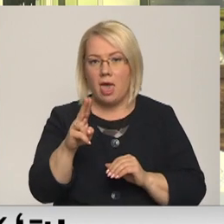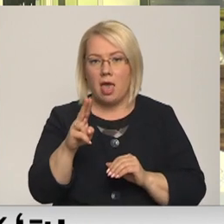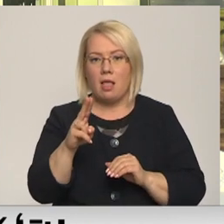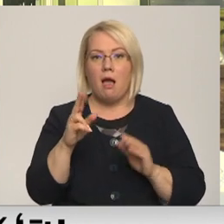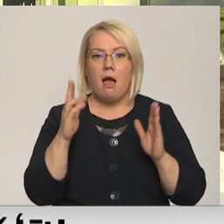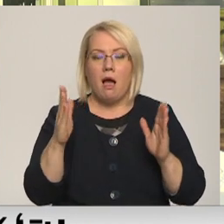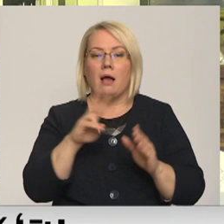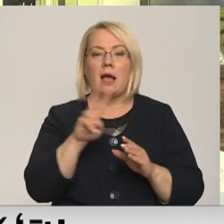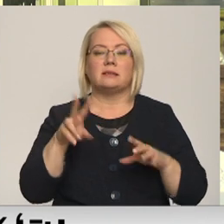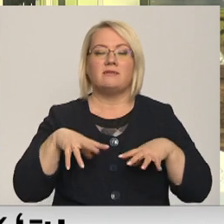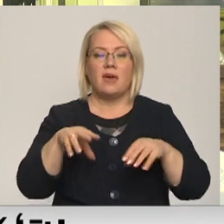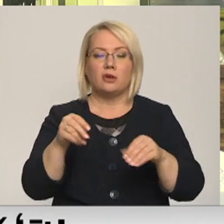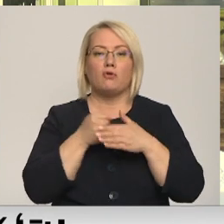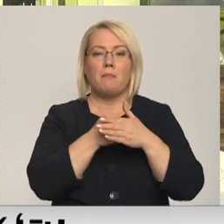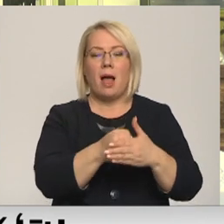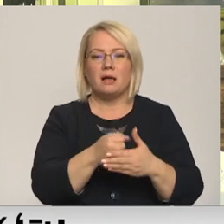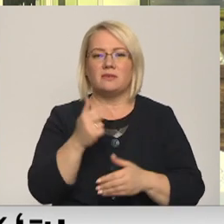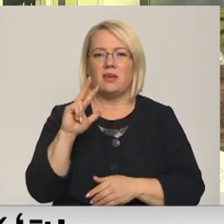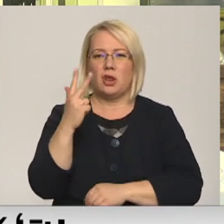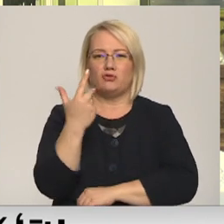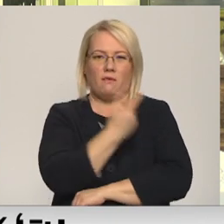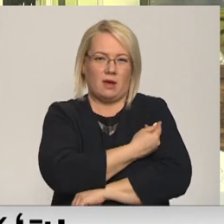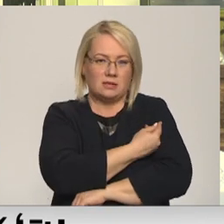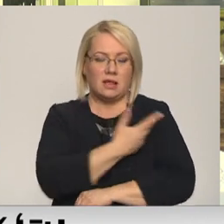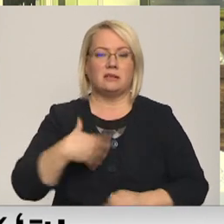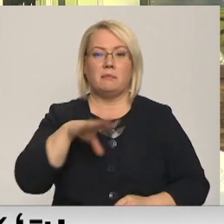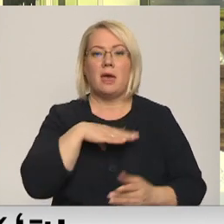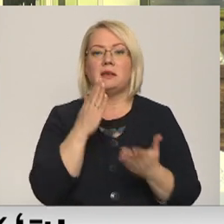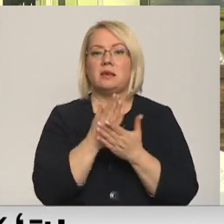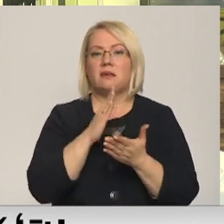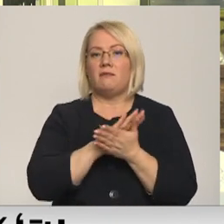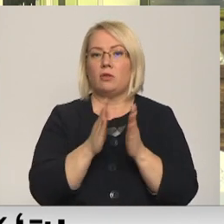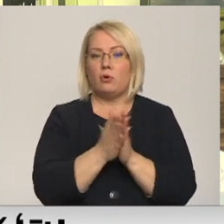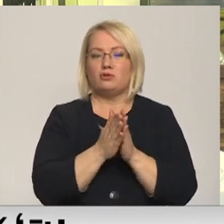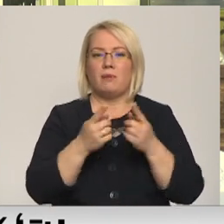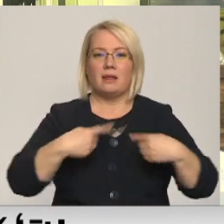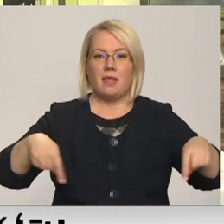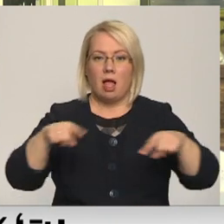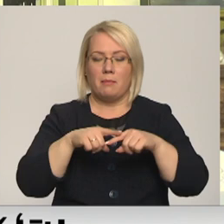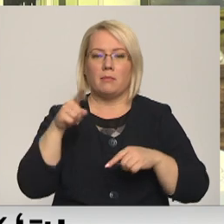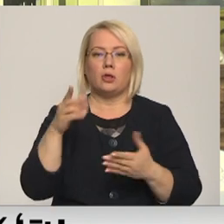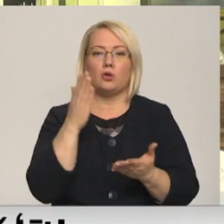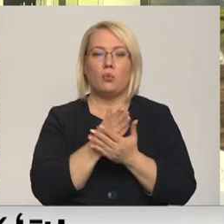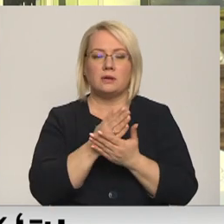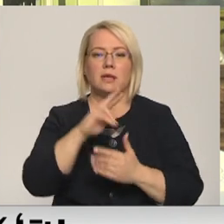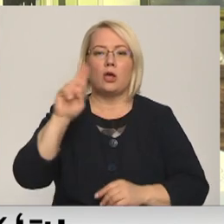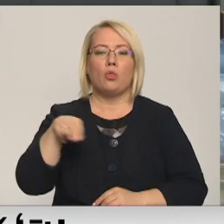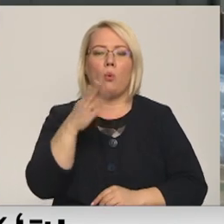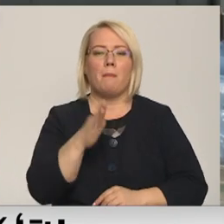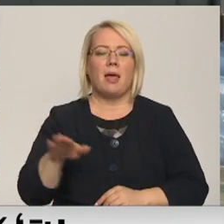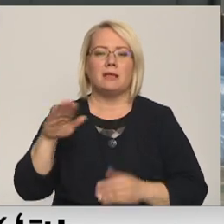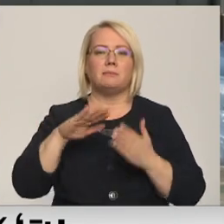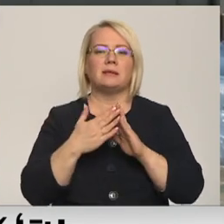kas veiks šo balstu vakcināciju. Mēs jau esam vienojušies arī par telpām, ka tas notiks dobēlas pilsētas kultūras namā.